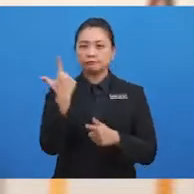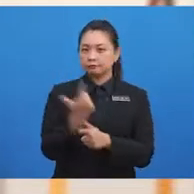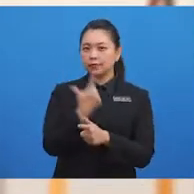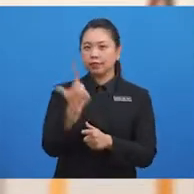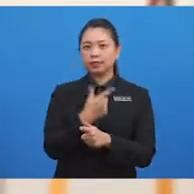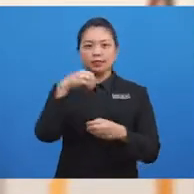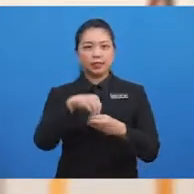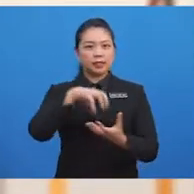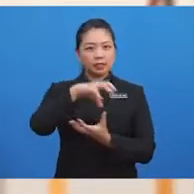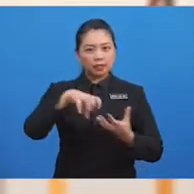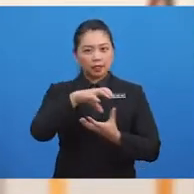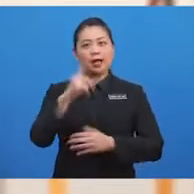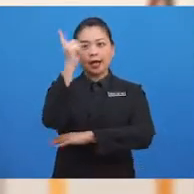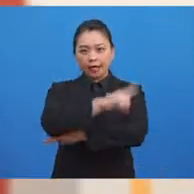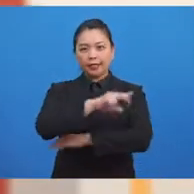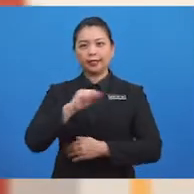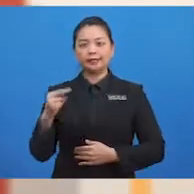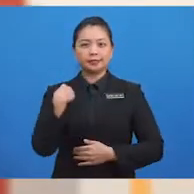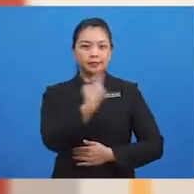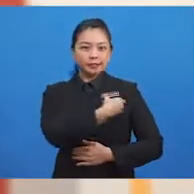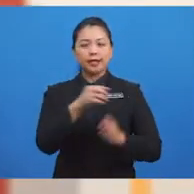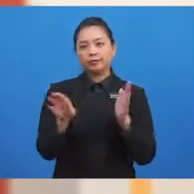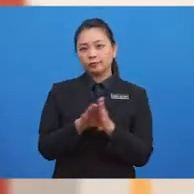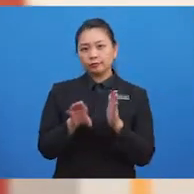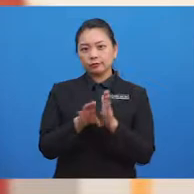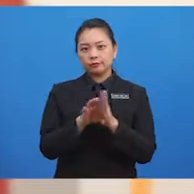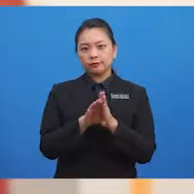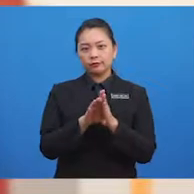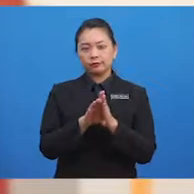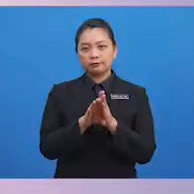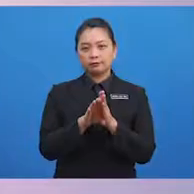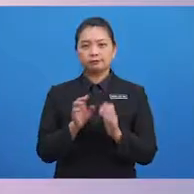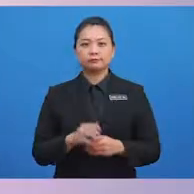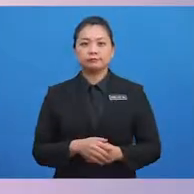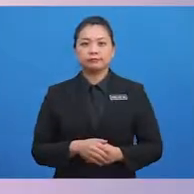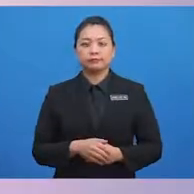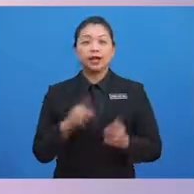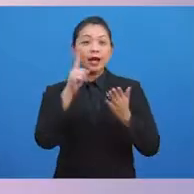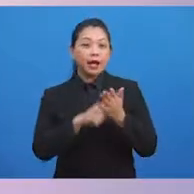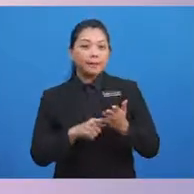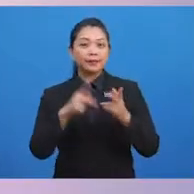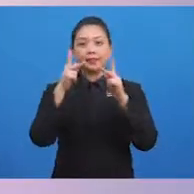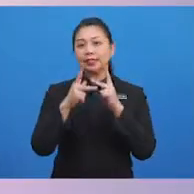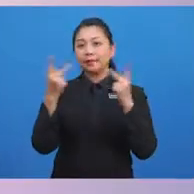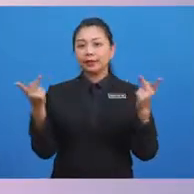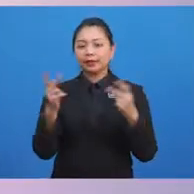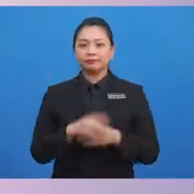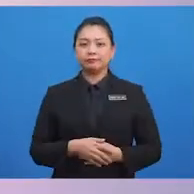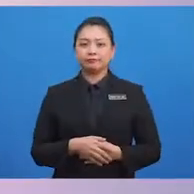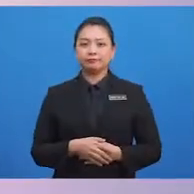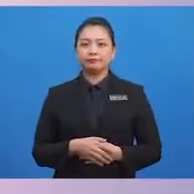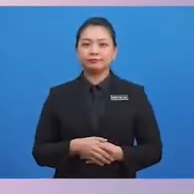pergaulan harian kita. Contoh ungkapan Apa kabar? Dan